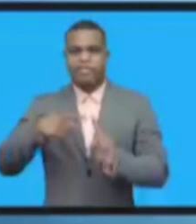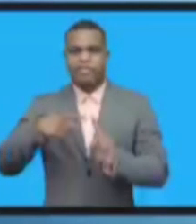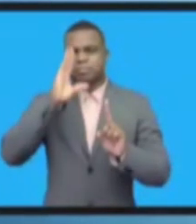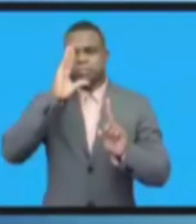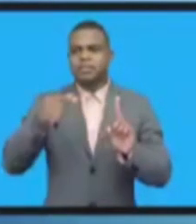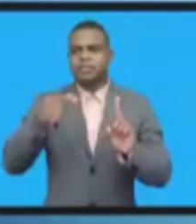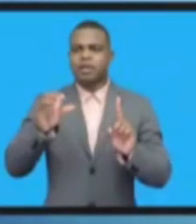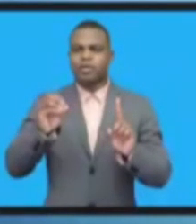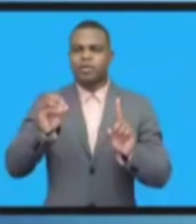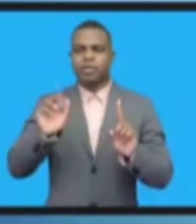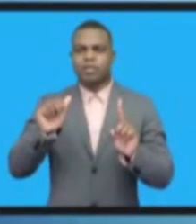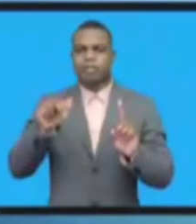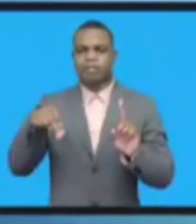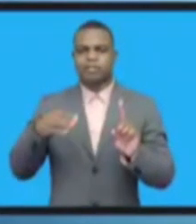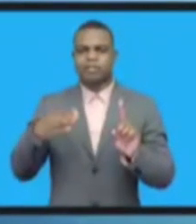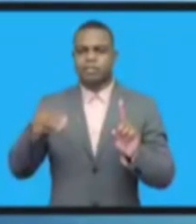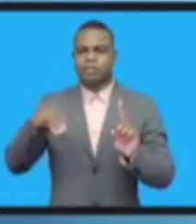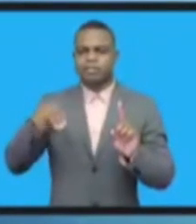Здравствуйте.